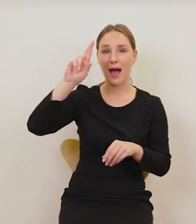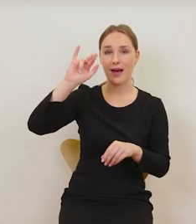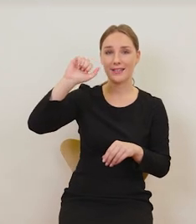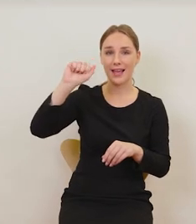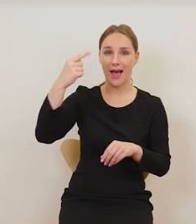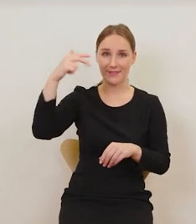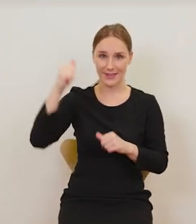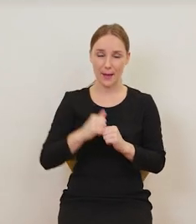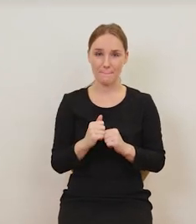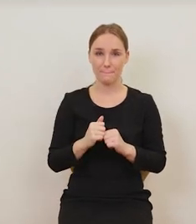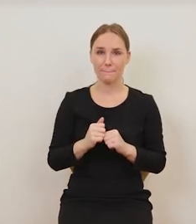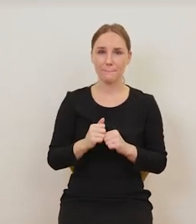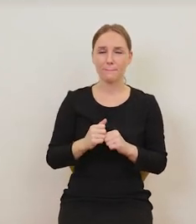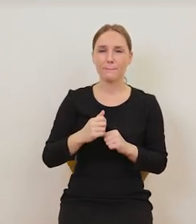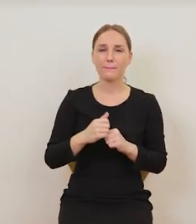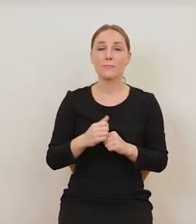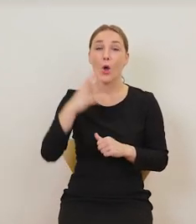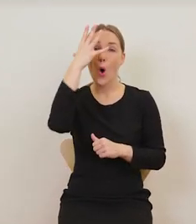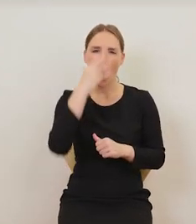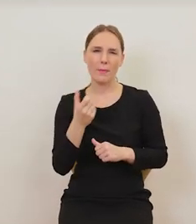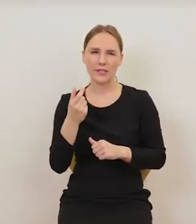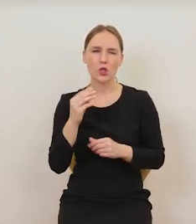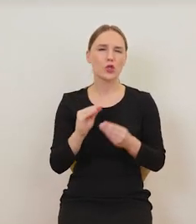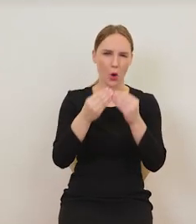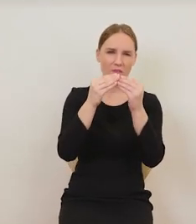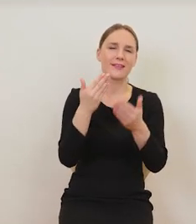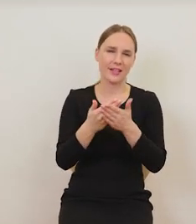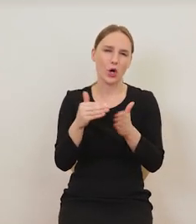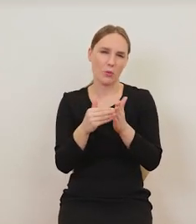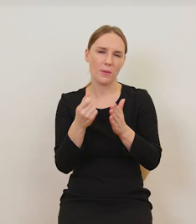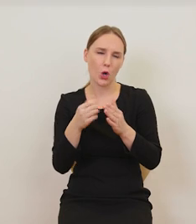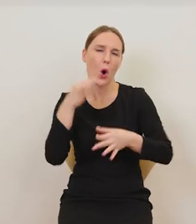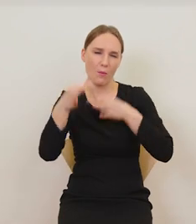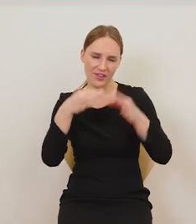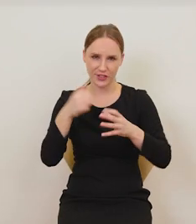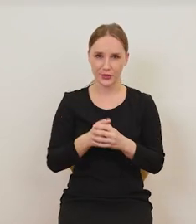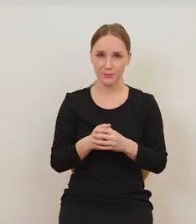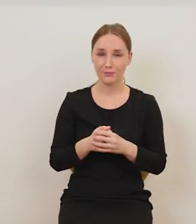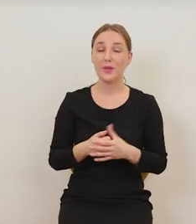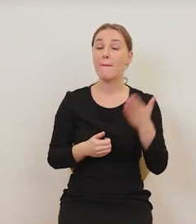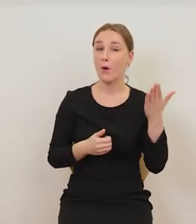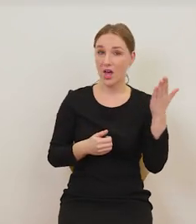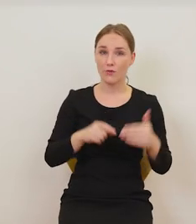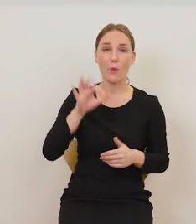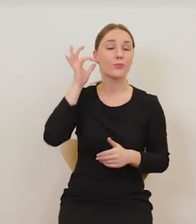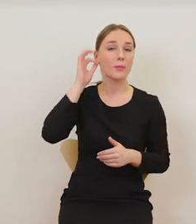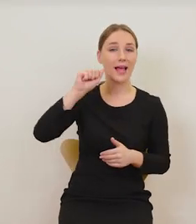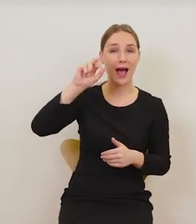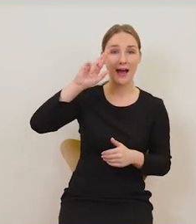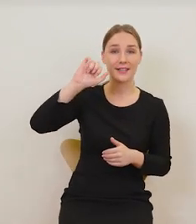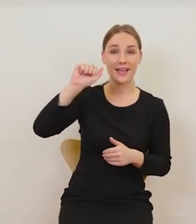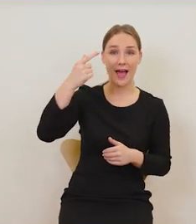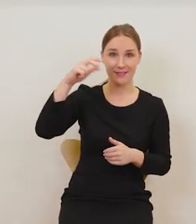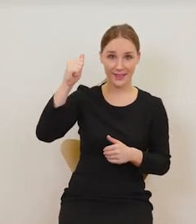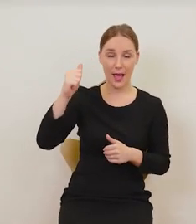złożony, więc trochę tutaj wymaga opisu. Po lewej stronie mamy Ariadnę ubraną w takie